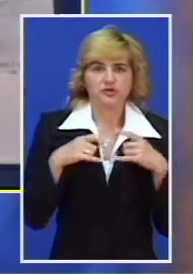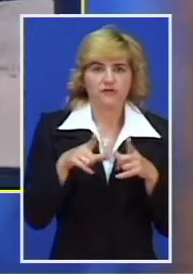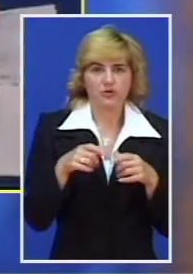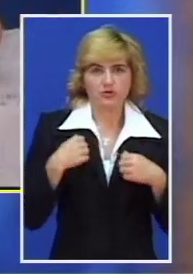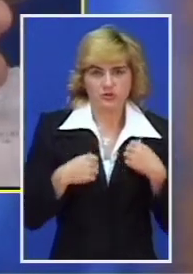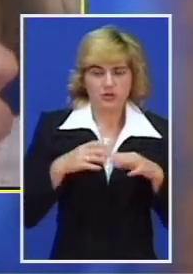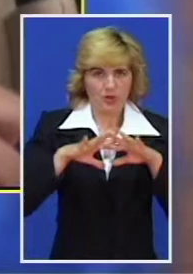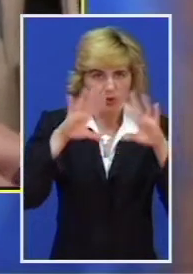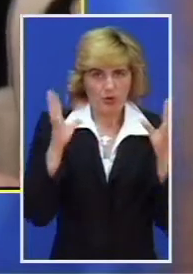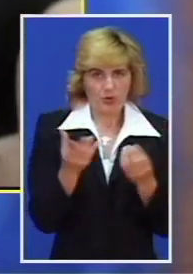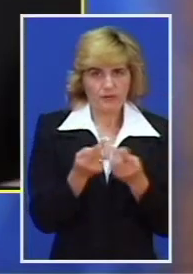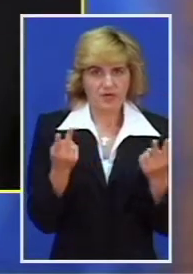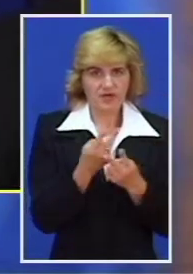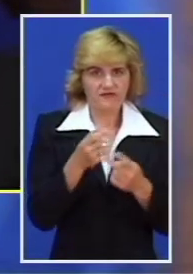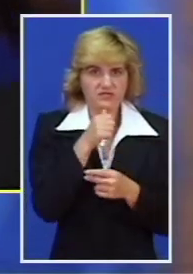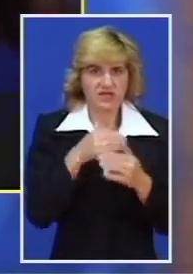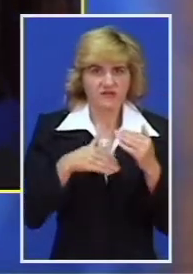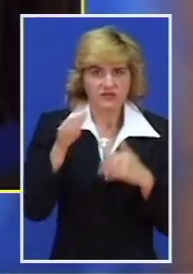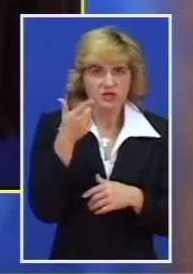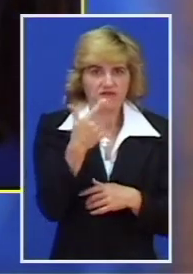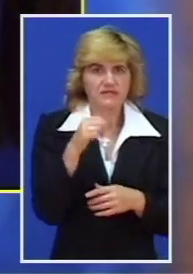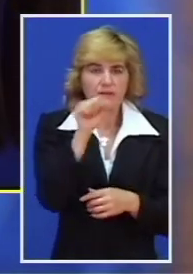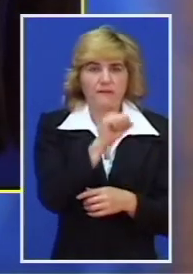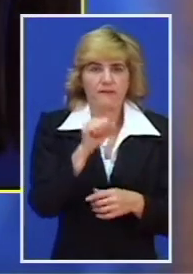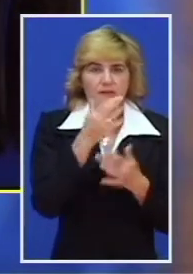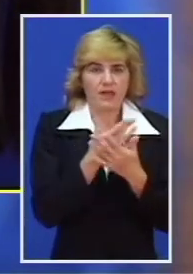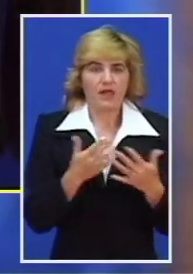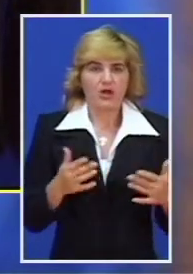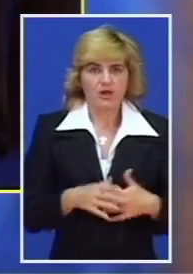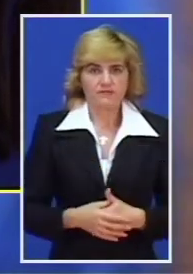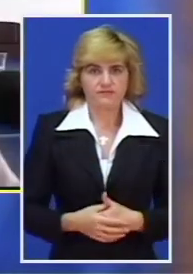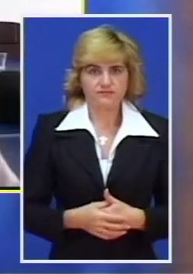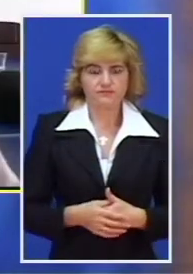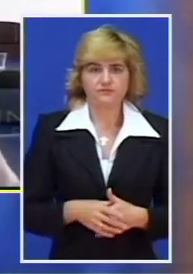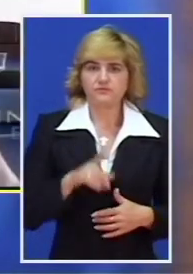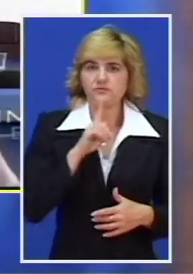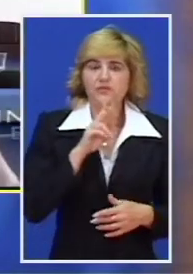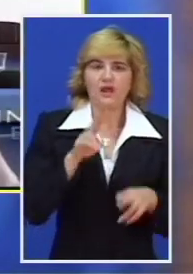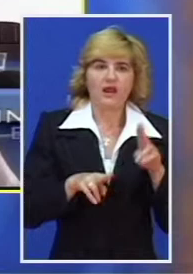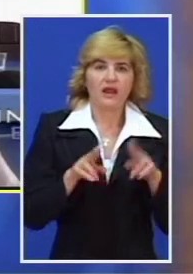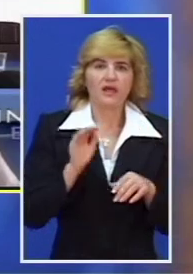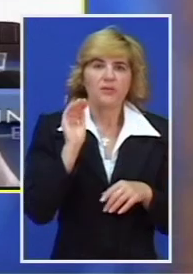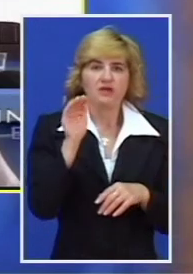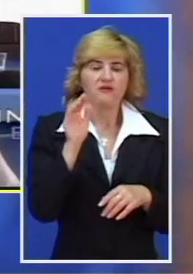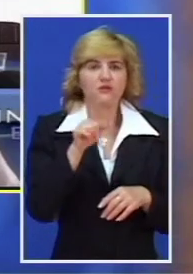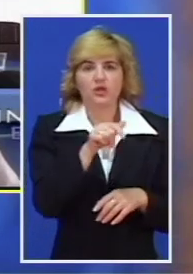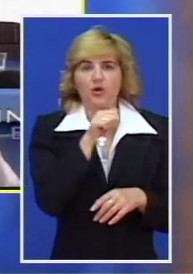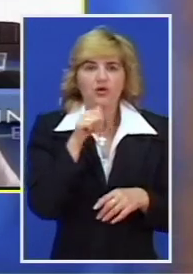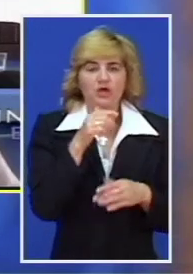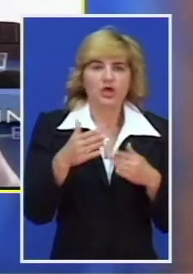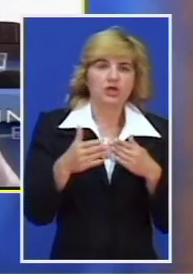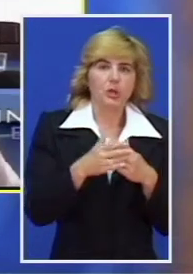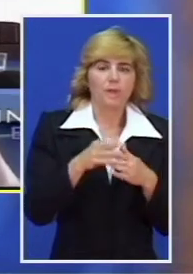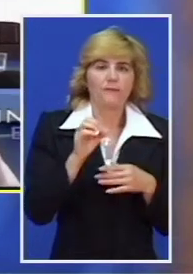Ukupna vrednost projekata je nešto više od 20 milijona eura. Po nekim informacijama koje imamo iz Ministarstva financija, to bi negde do 15.